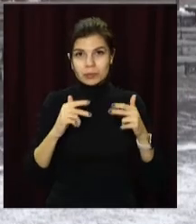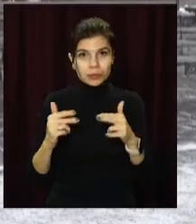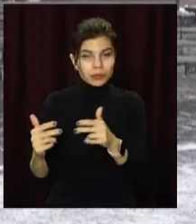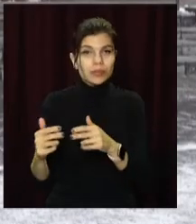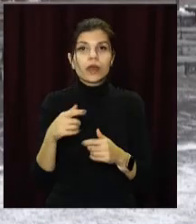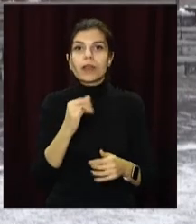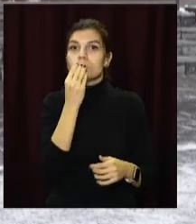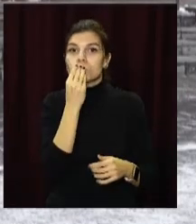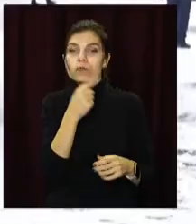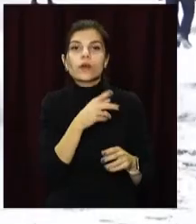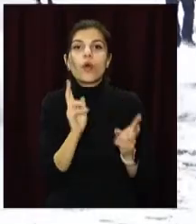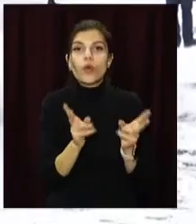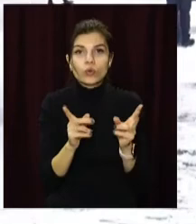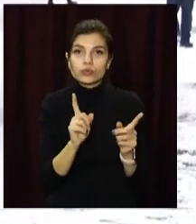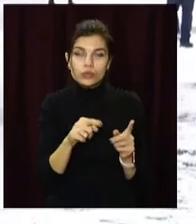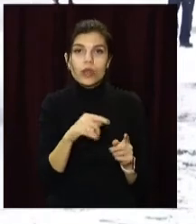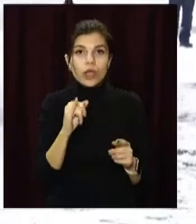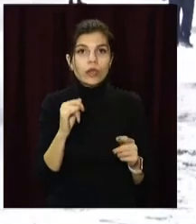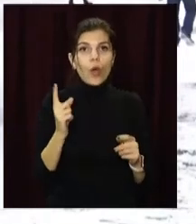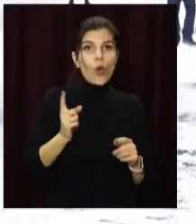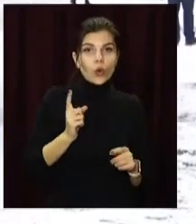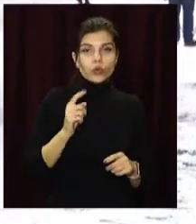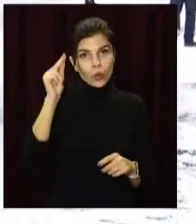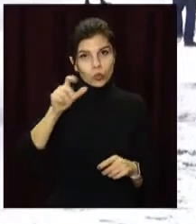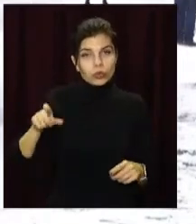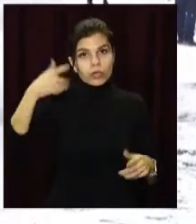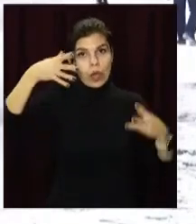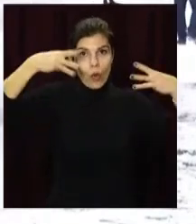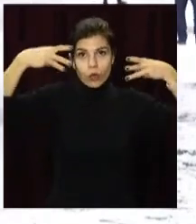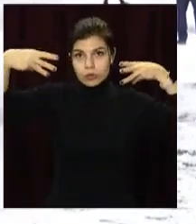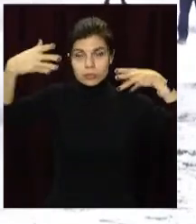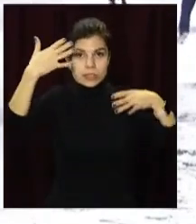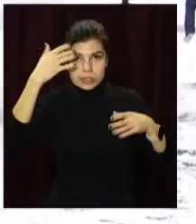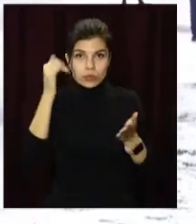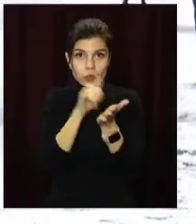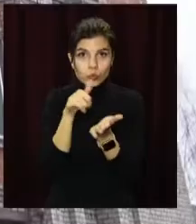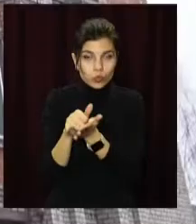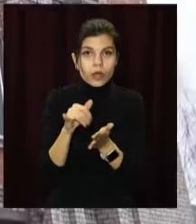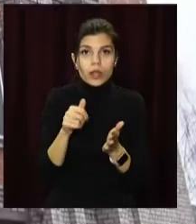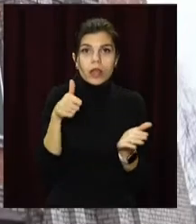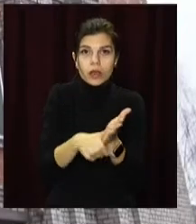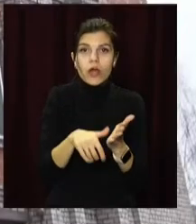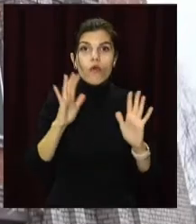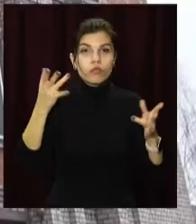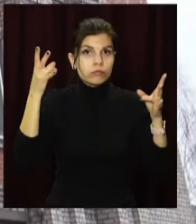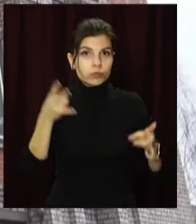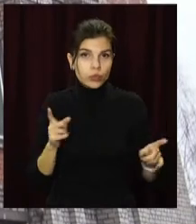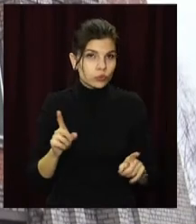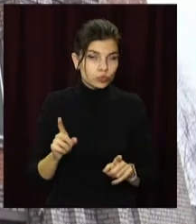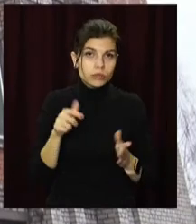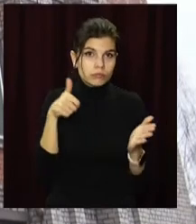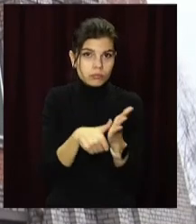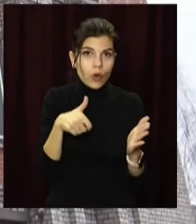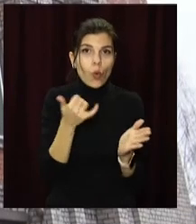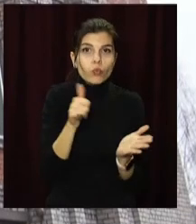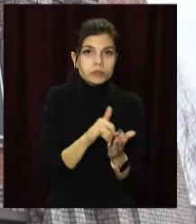харчоблок, а ще подбають про охорону учнів. У школі встановлять камери спостереження, облаштують тривожну кнопку. Ці роботи коштом Європейського